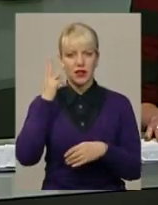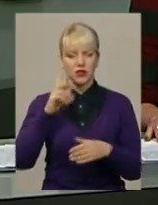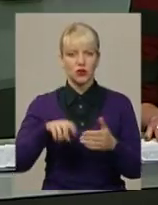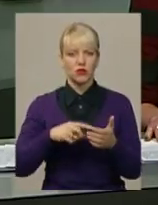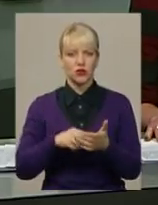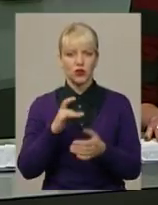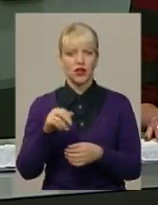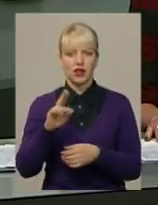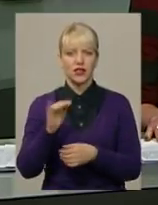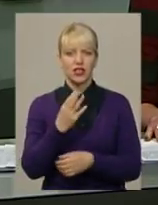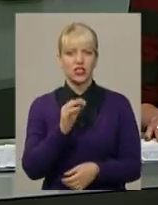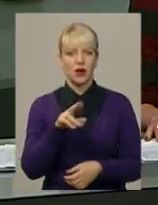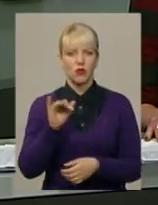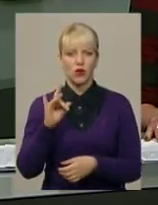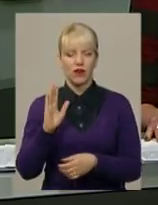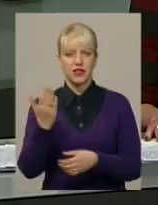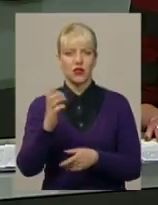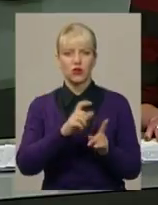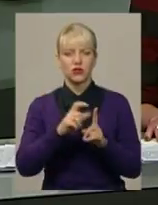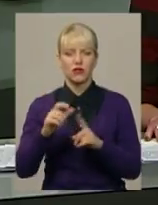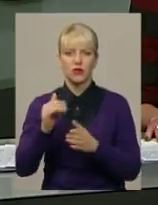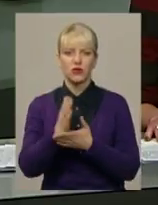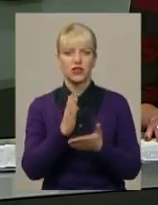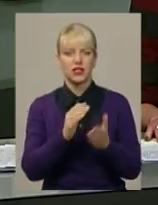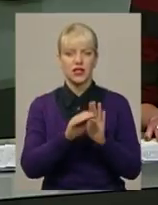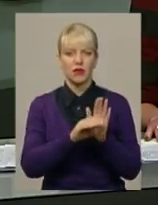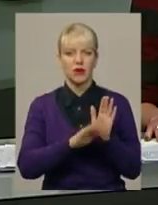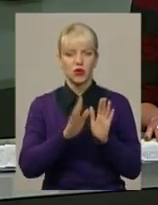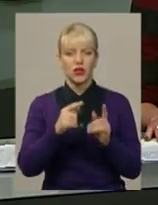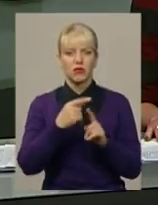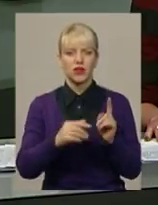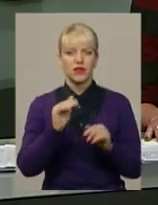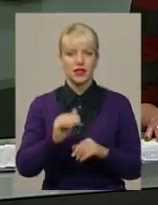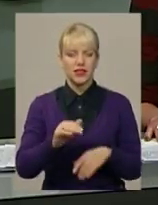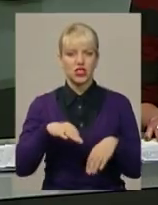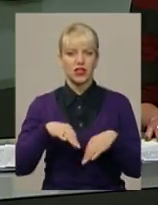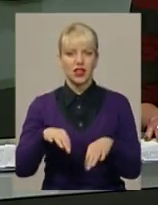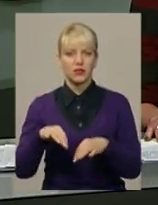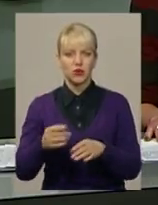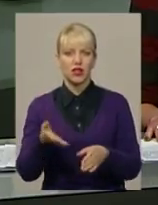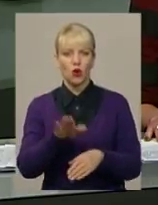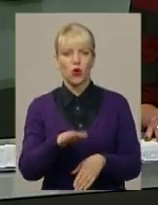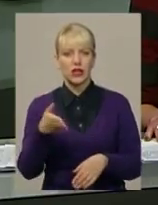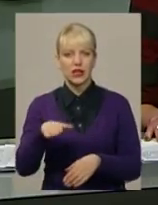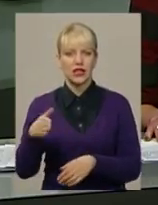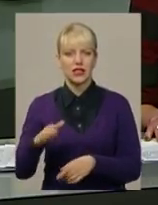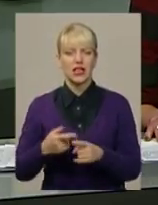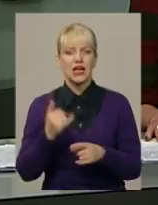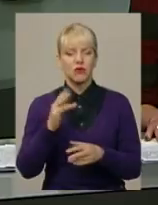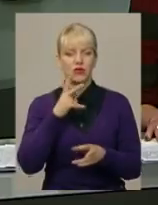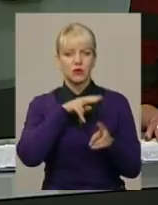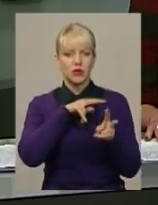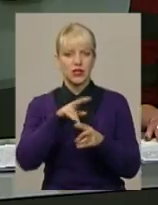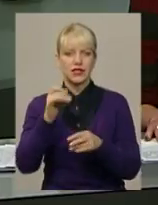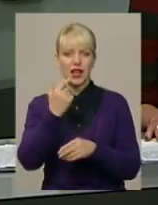міськради Сергій Шепурев. За його словами, у системі буде півтисячі транспортних одиниць. За їх переміщенням хмельничани зможуть